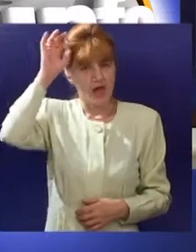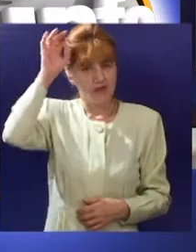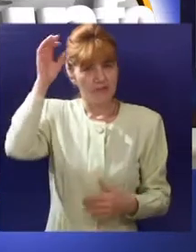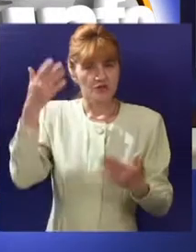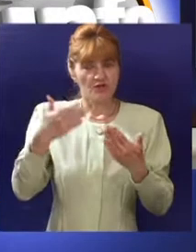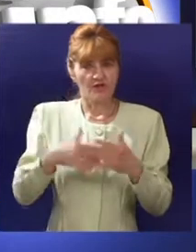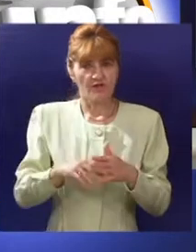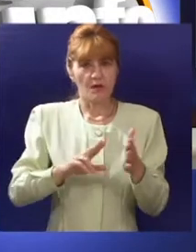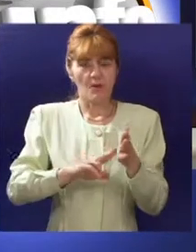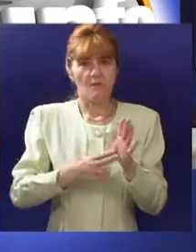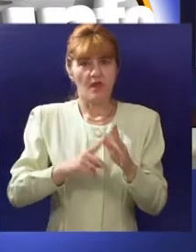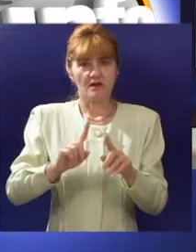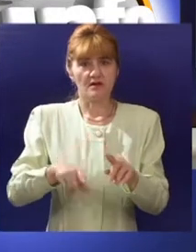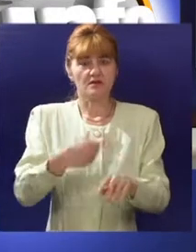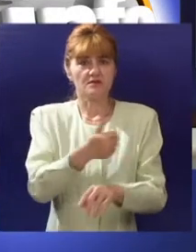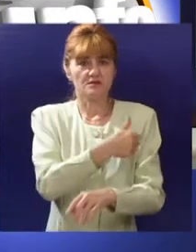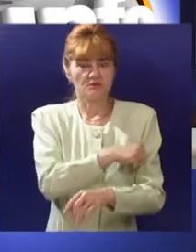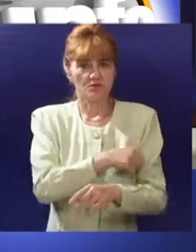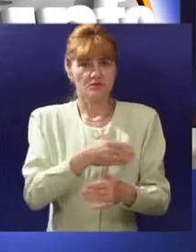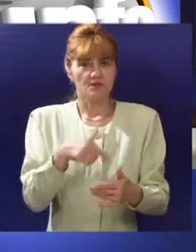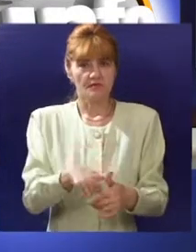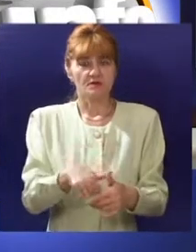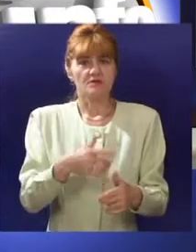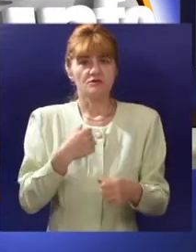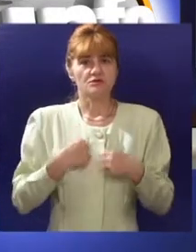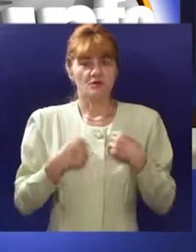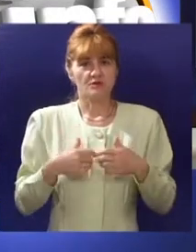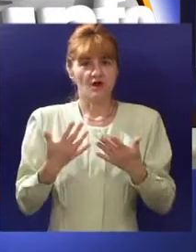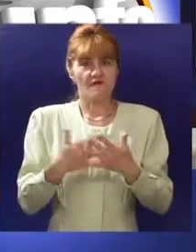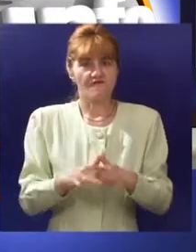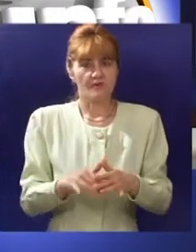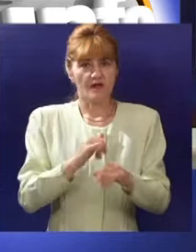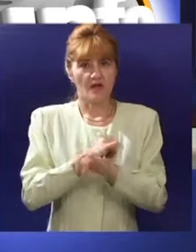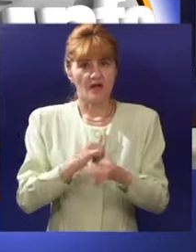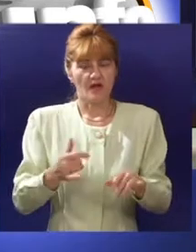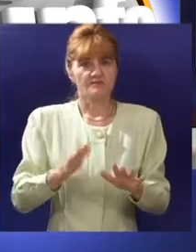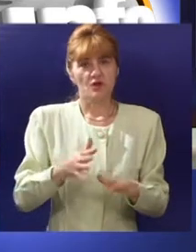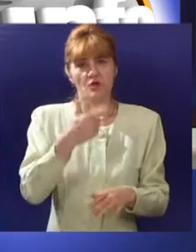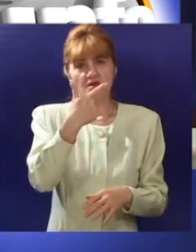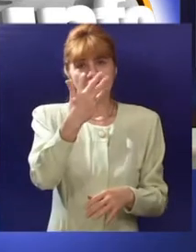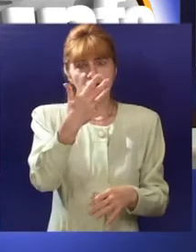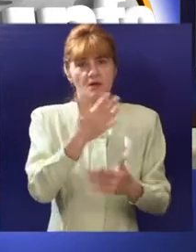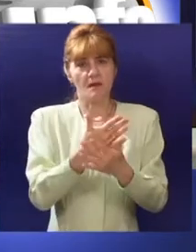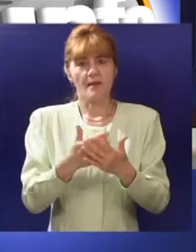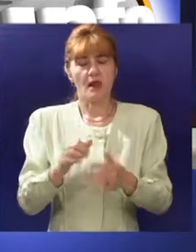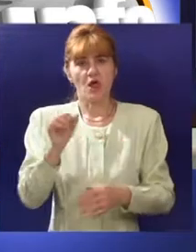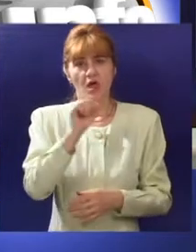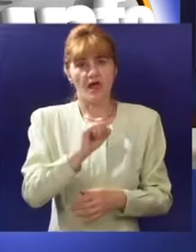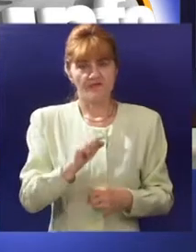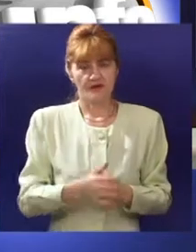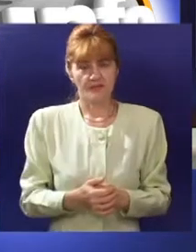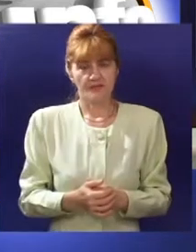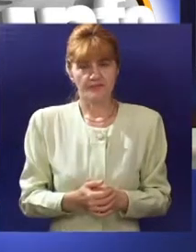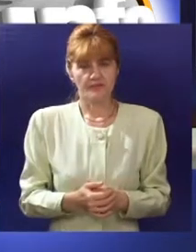Nemački Siemens planira da u narednom periodu investira u subotičkoj fabrici vetrogeneratora 24 miliona evra, rečeno je na